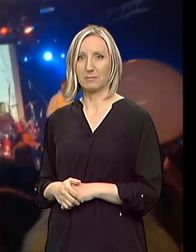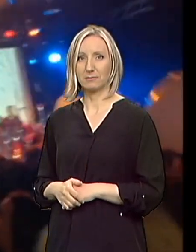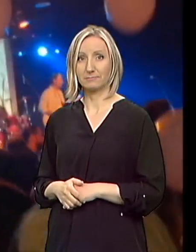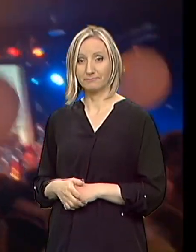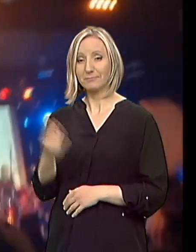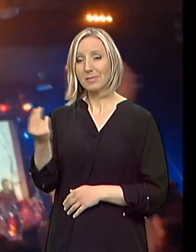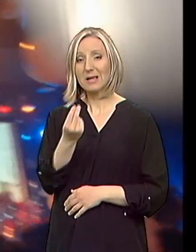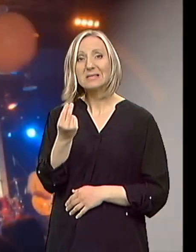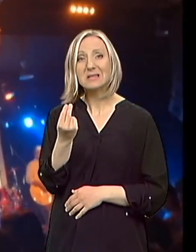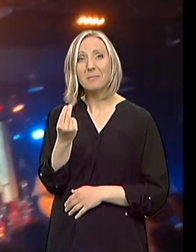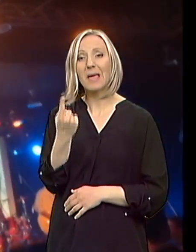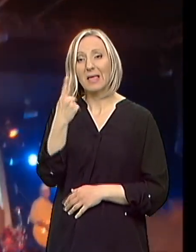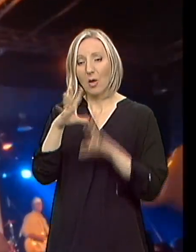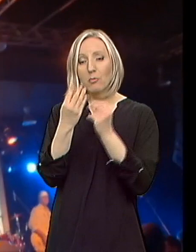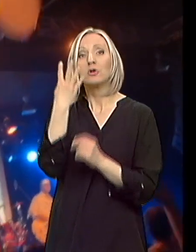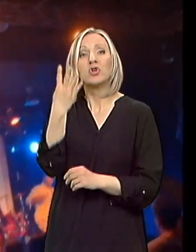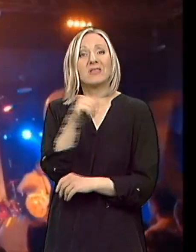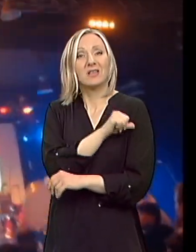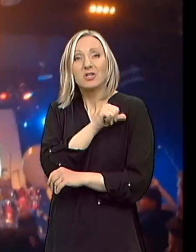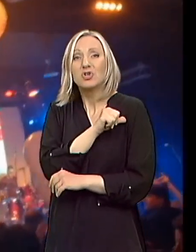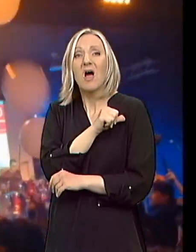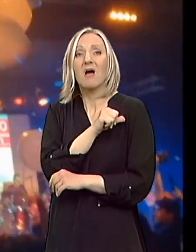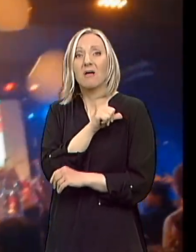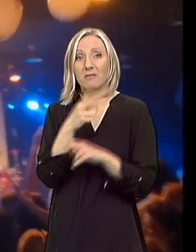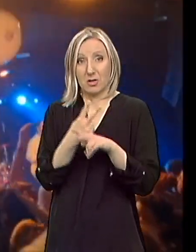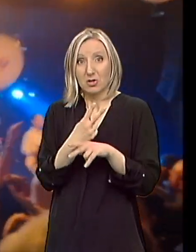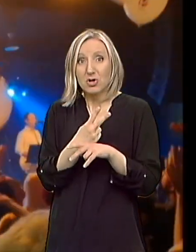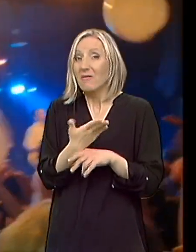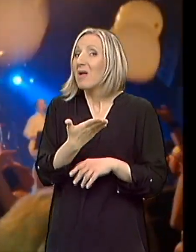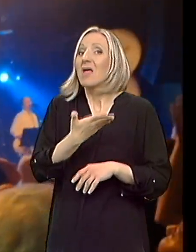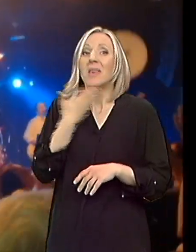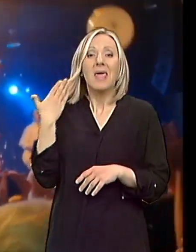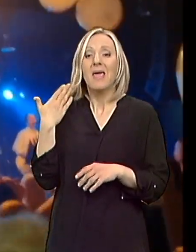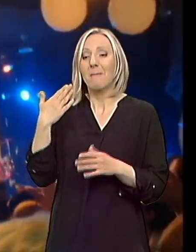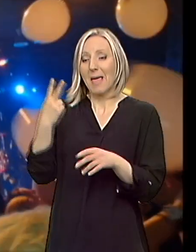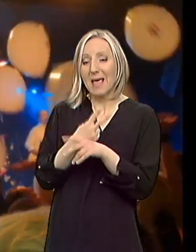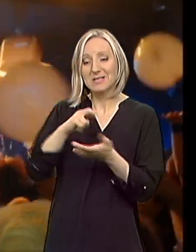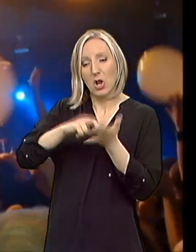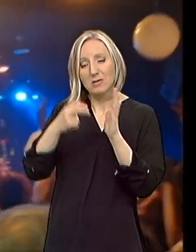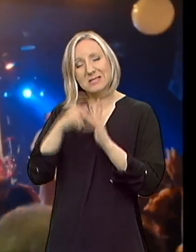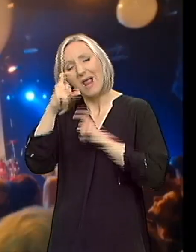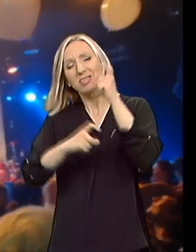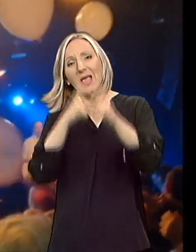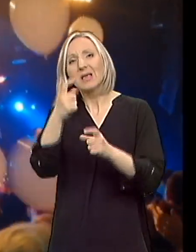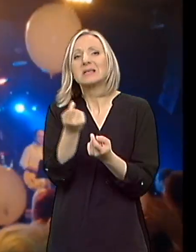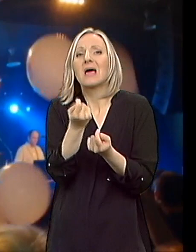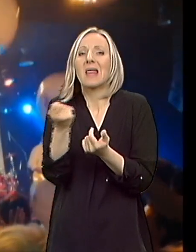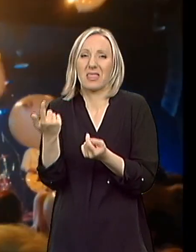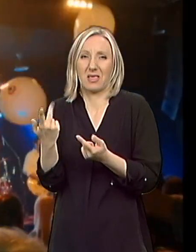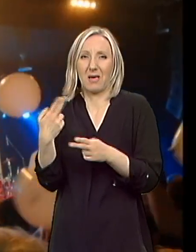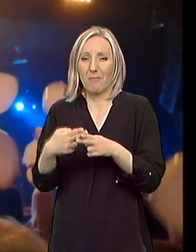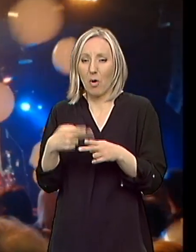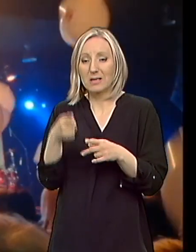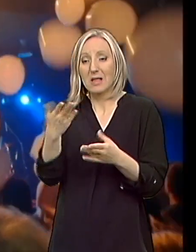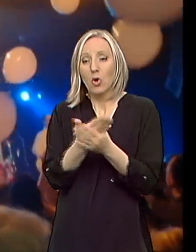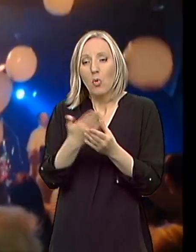Srbija je jedna od četiri zemlji koje nema nacionalnu strategiju za redke bolesti. Ovoj dokument bi trebalo da obukvati sve ono što